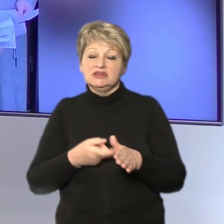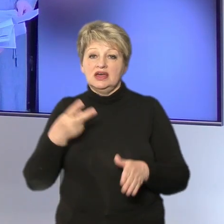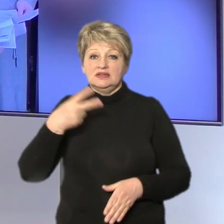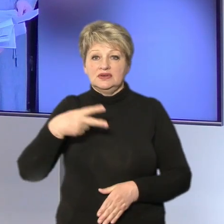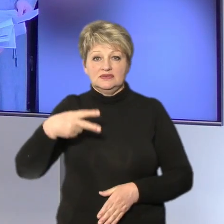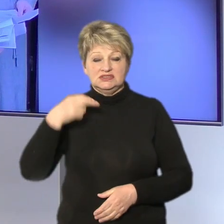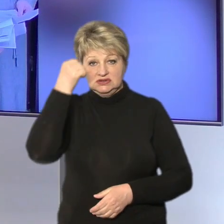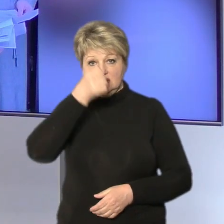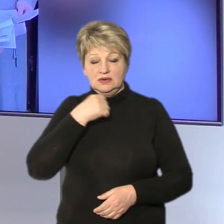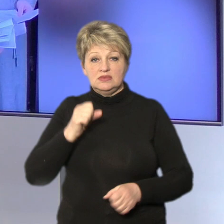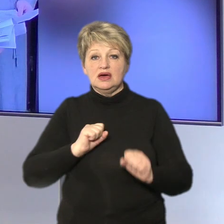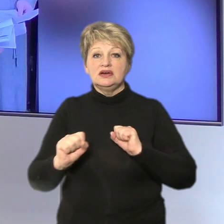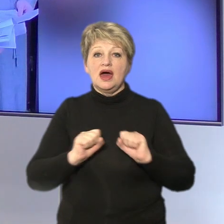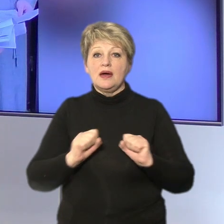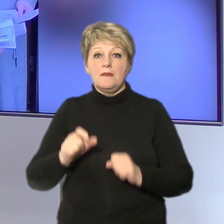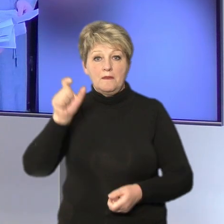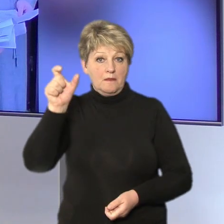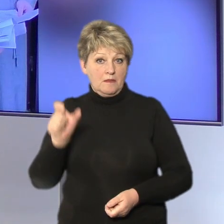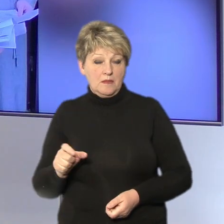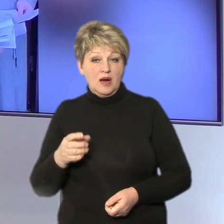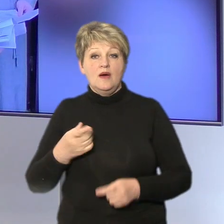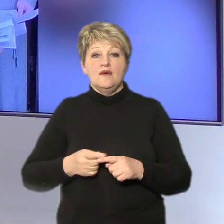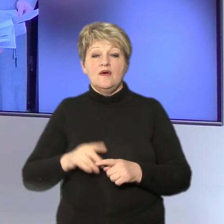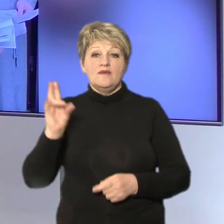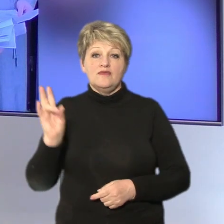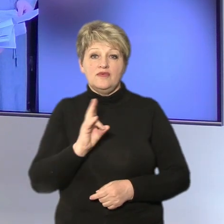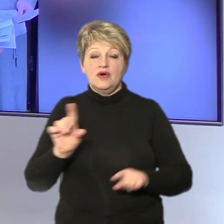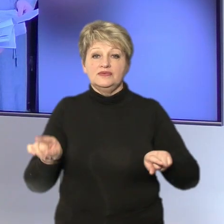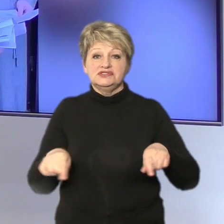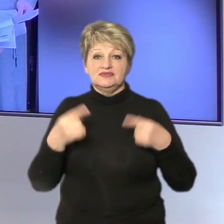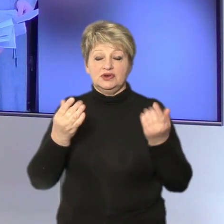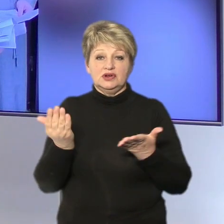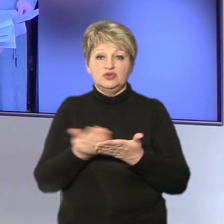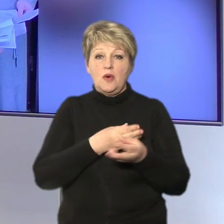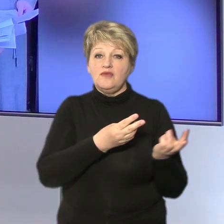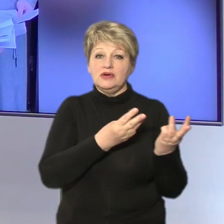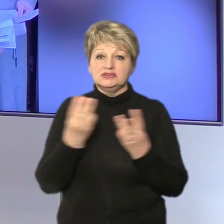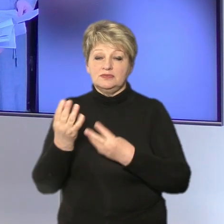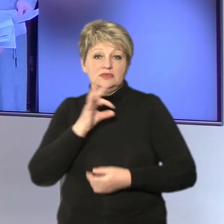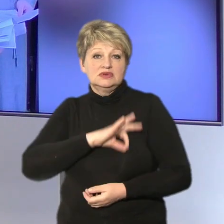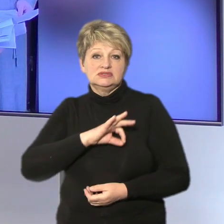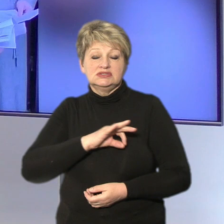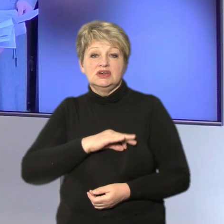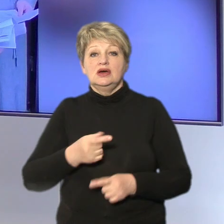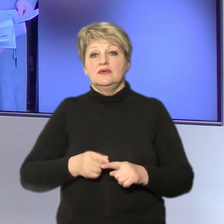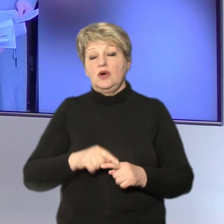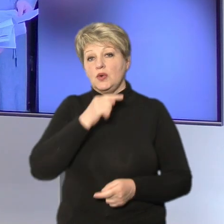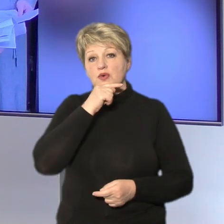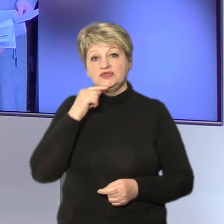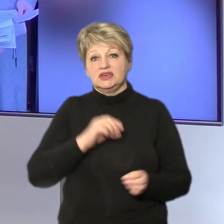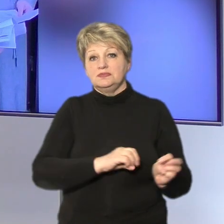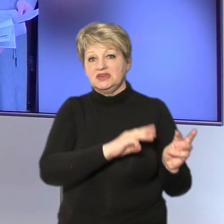році з розпорядження чоловіка у єпархії створили новий сайт з використанням російського програмного забезпечення,